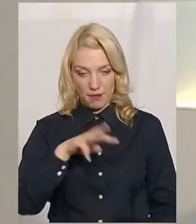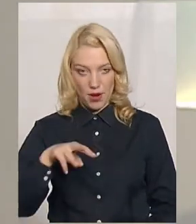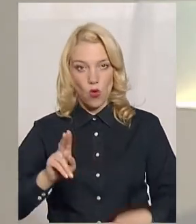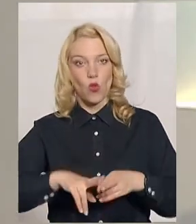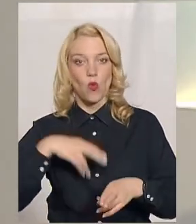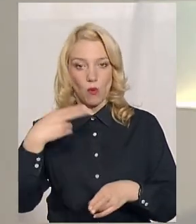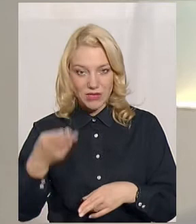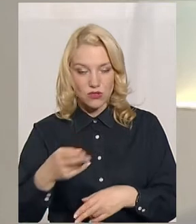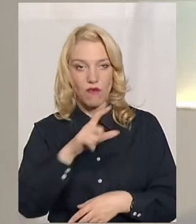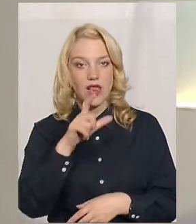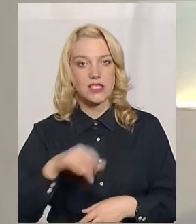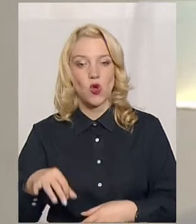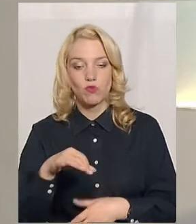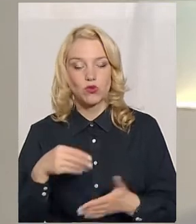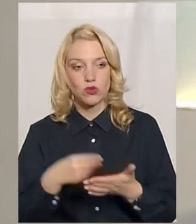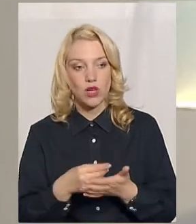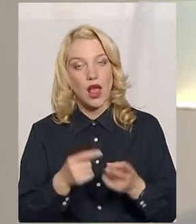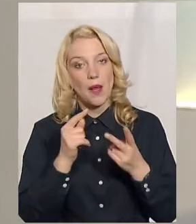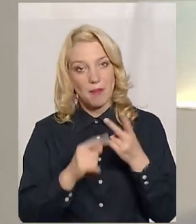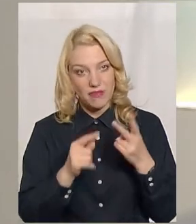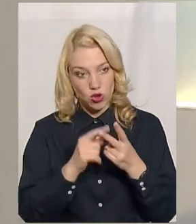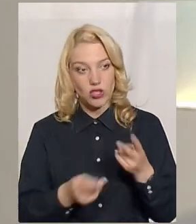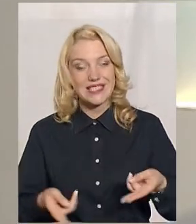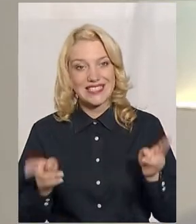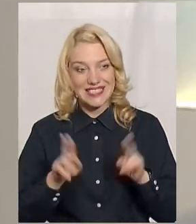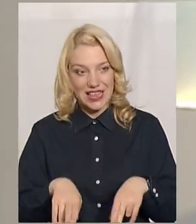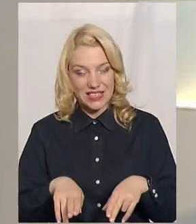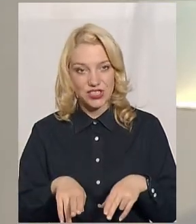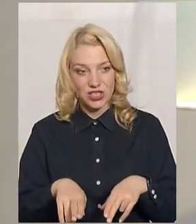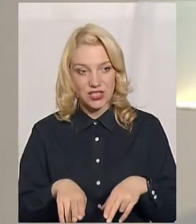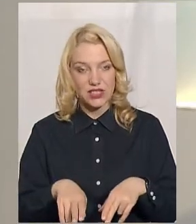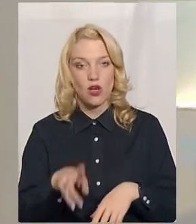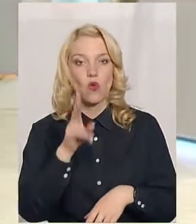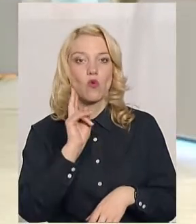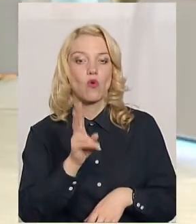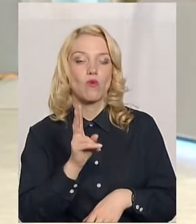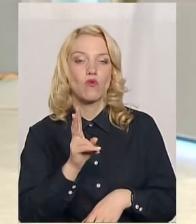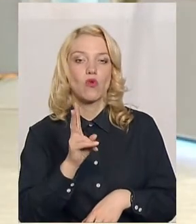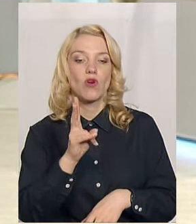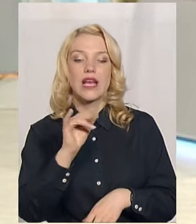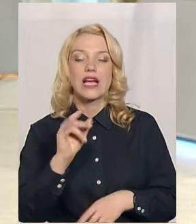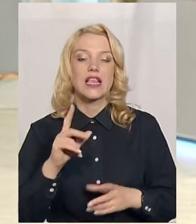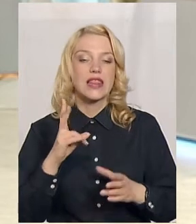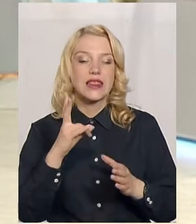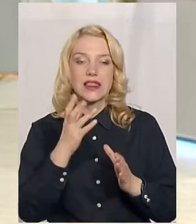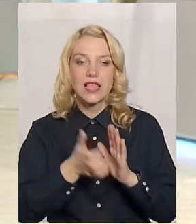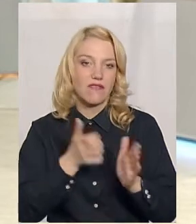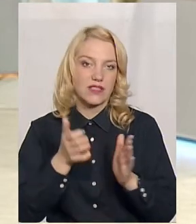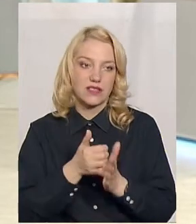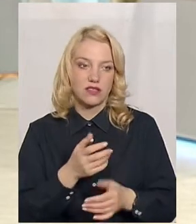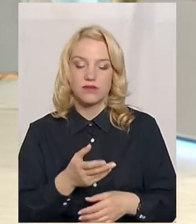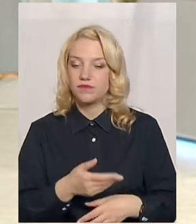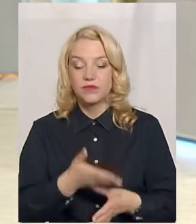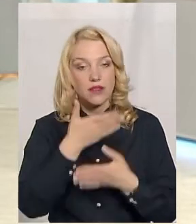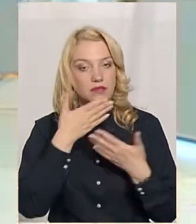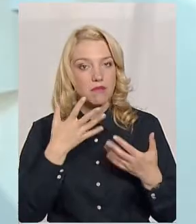так, з обласного бюджету, але півтора все ж таки залишився дефіцит. Кому і на що не вистачить? Ну, по-перше, немає на